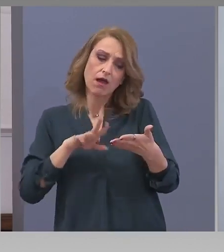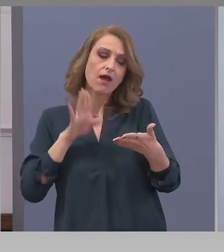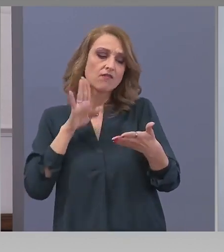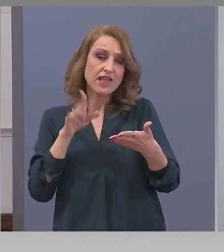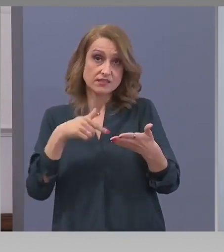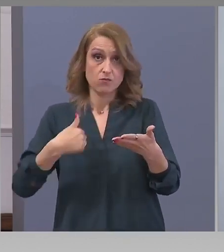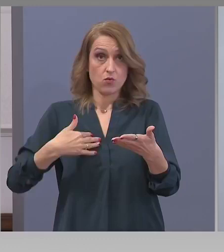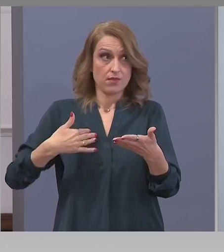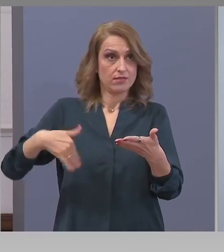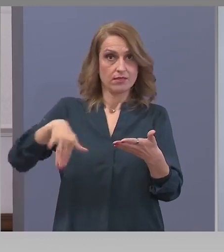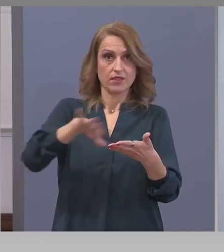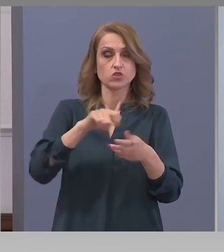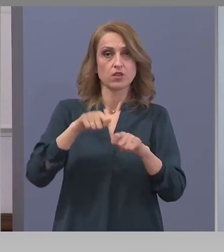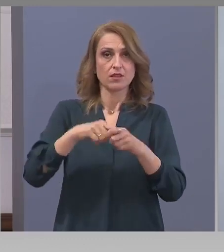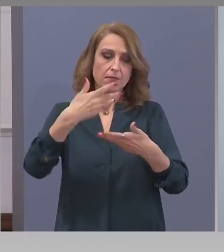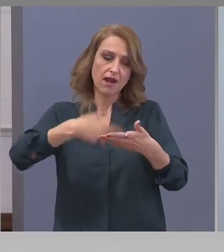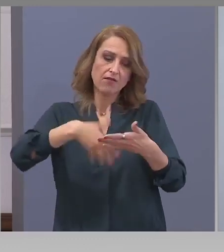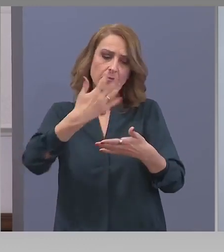специалности.